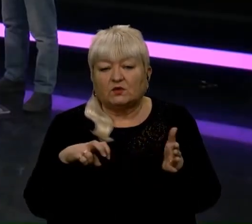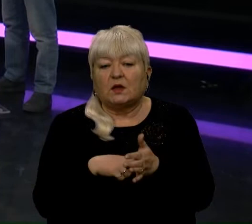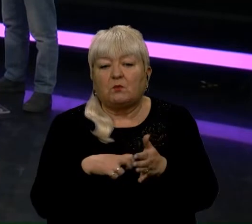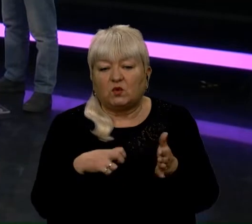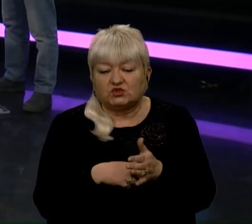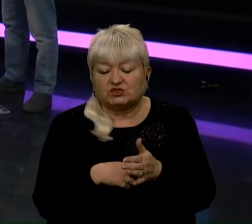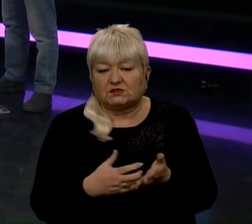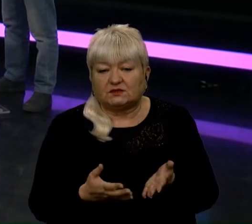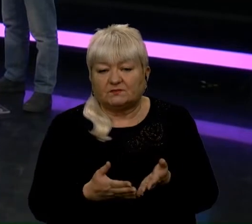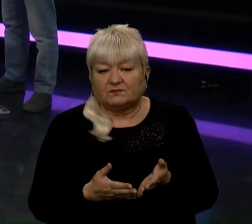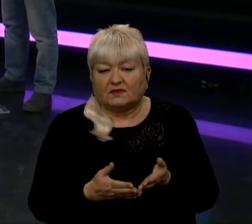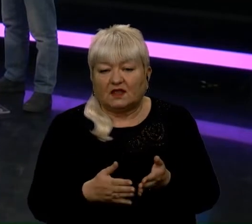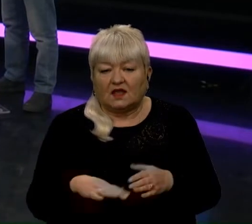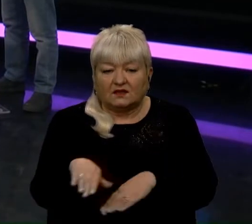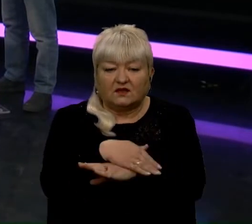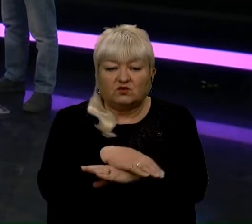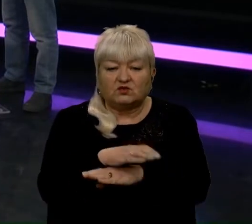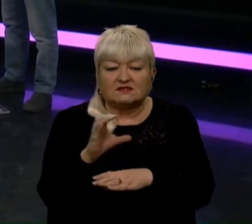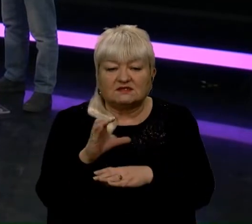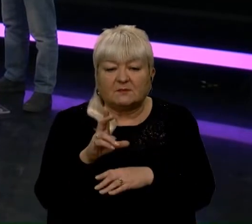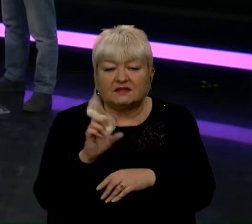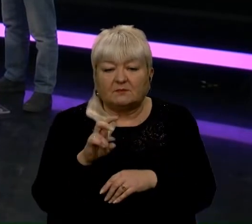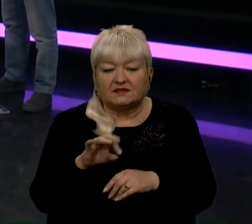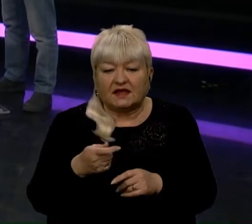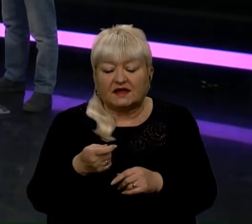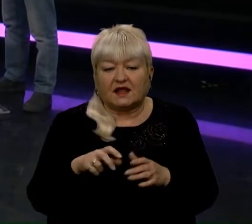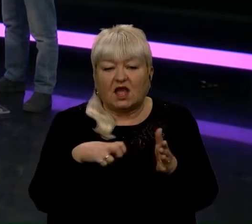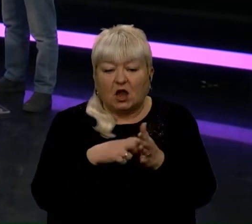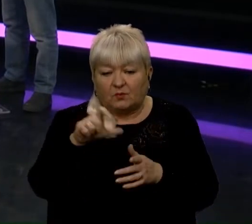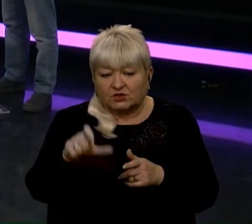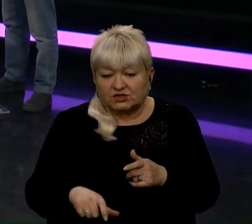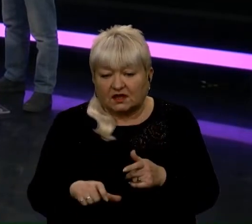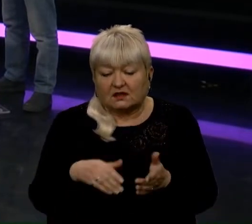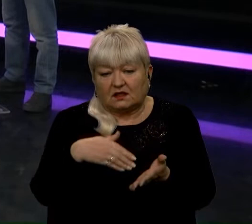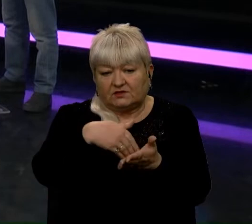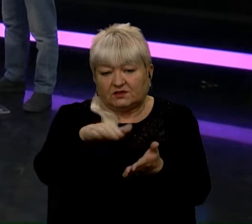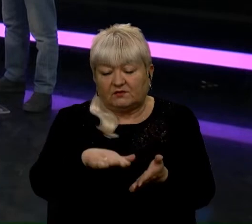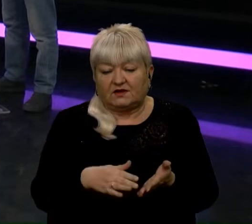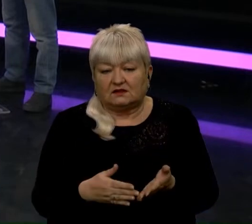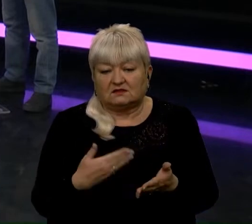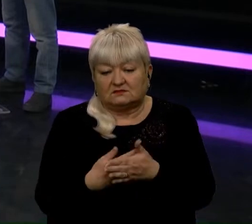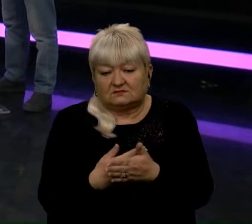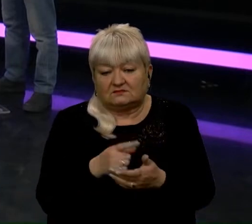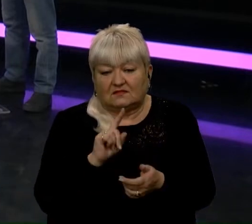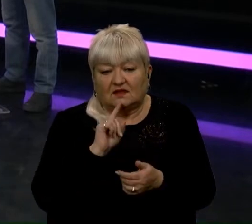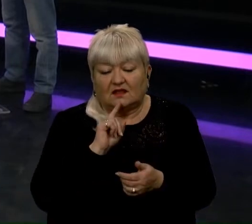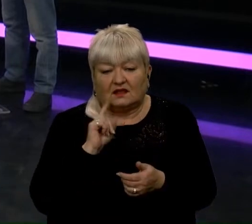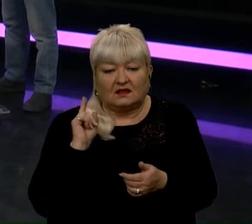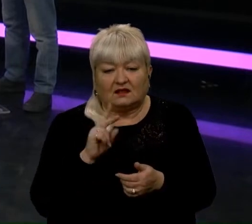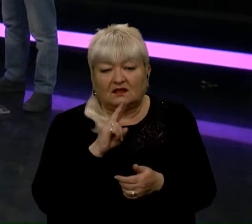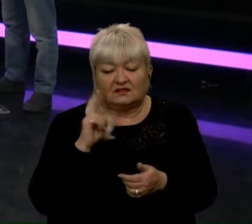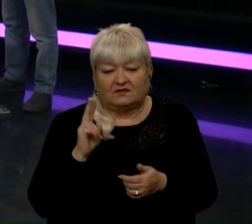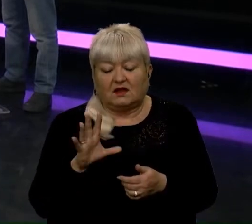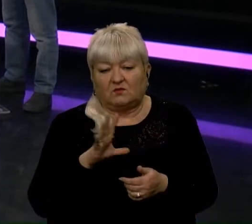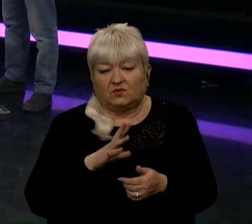на вулиці Степана Бандери, поштарка відмовлялася обслуговувати українською Це раніше? Це буквально рік-два тому ці всі випадки